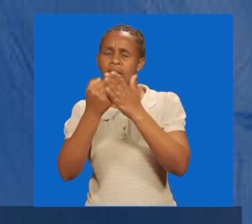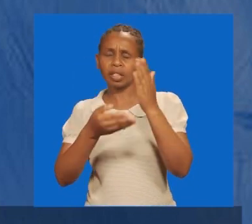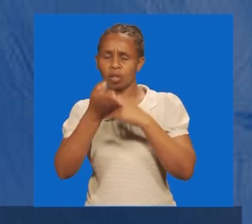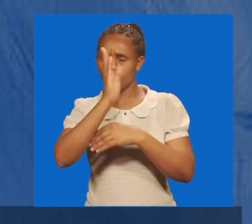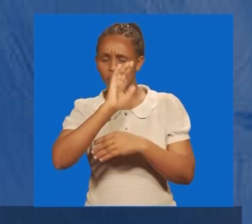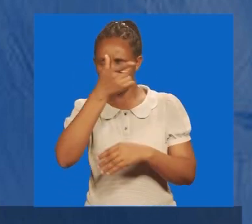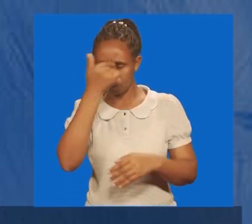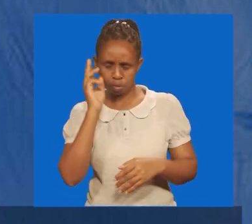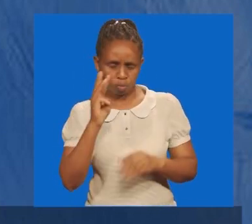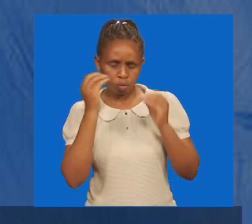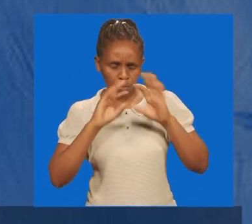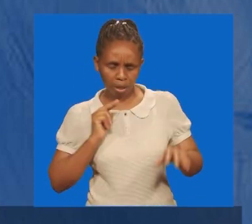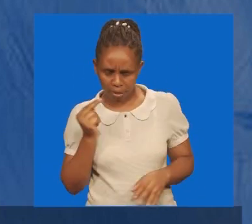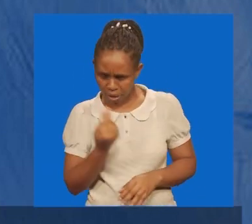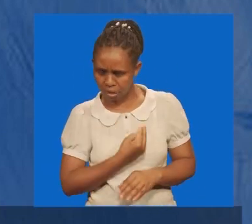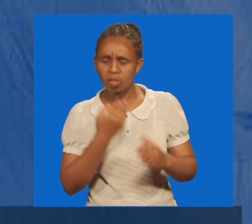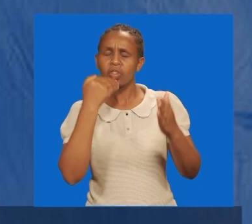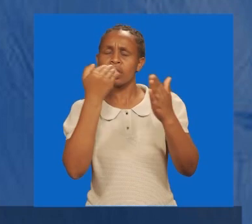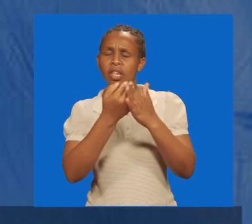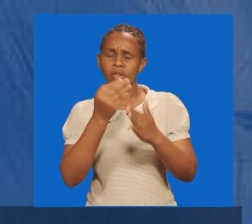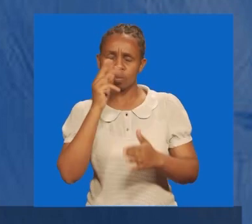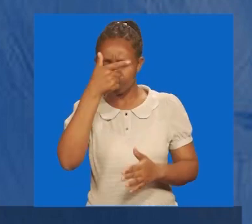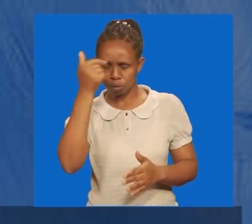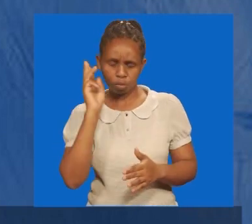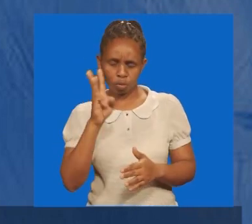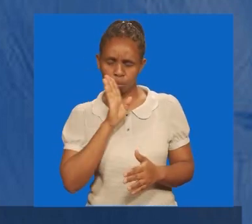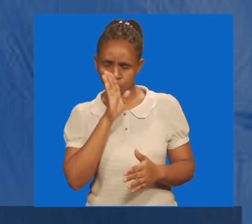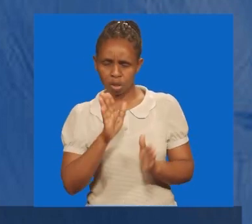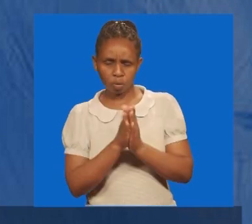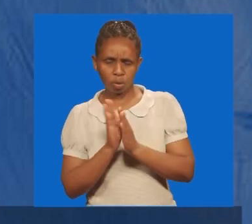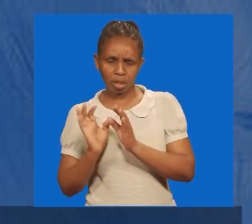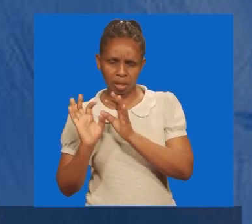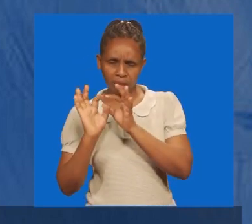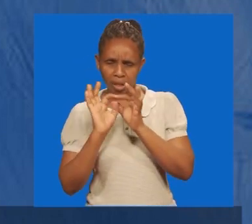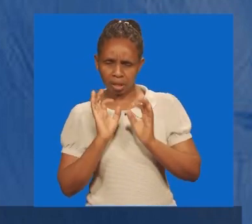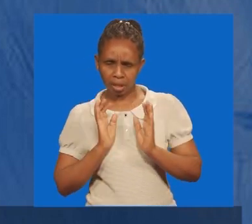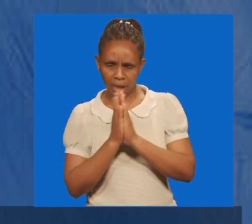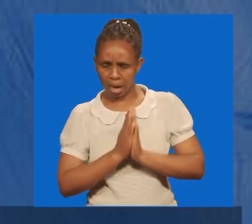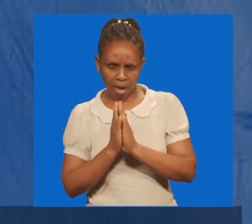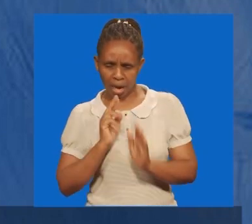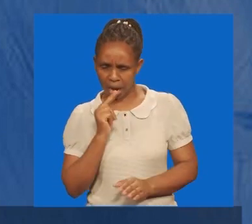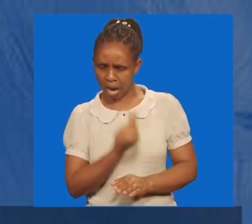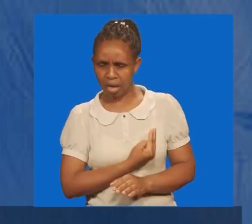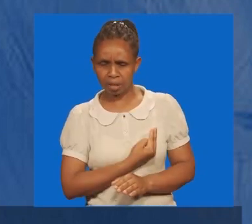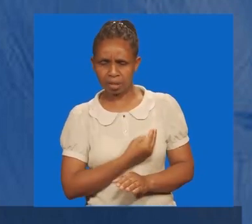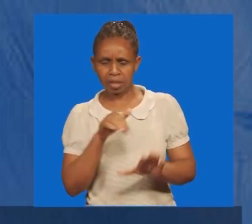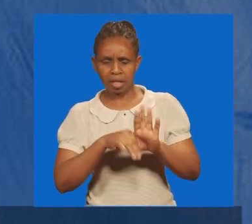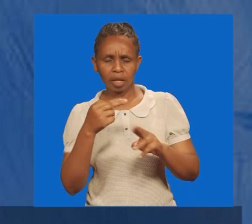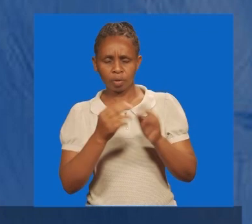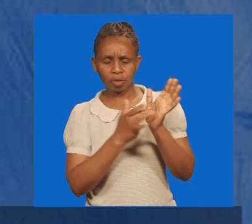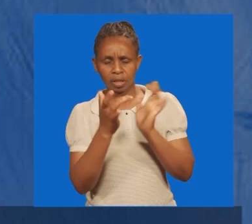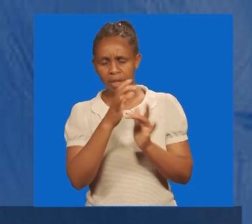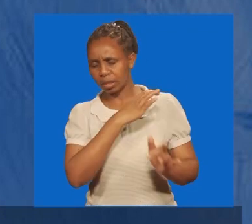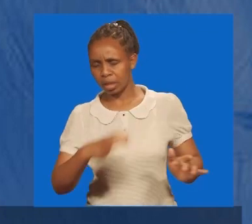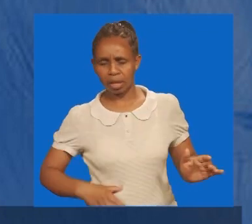mbuana, maana utatubariki, asande maana utakuwa pa moja nazi zote. Na ni katika jina la Yesu Kristo, mwakozi wetu tumeomba.